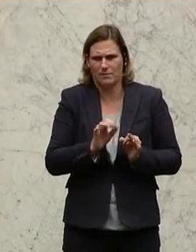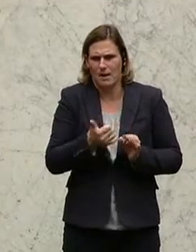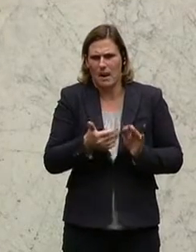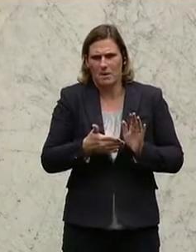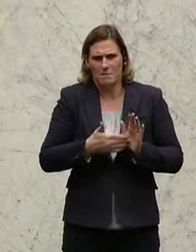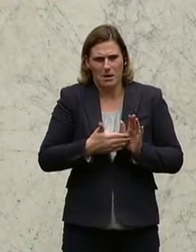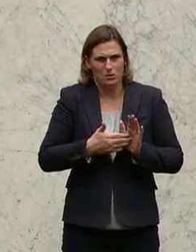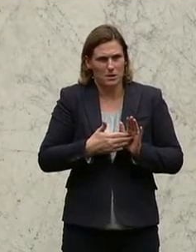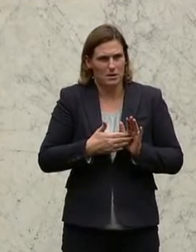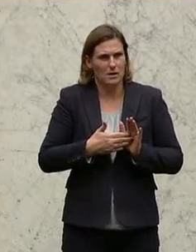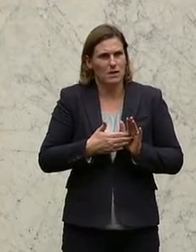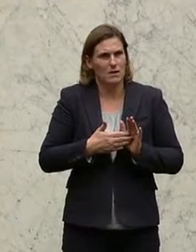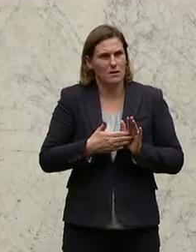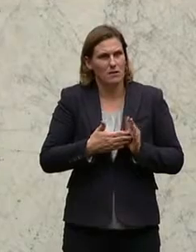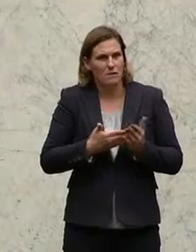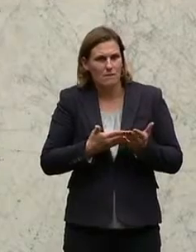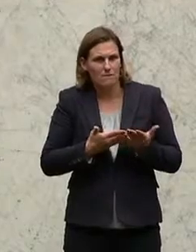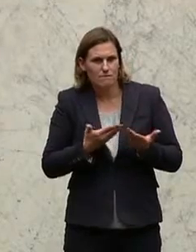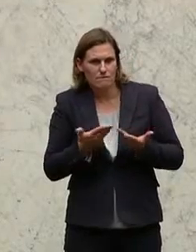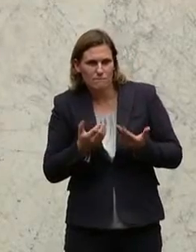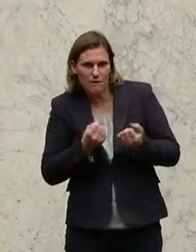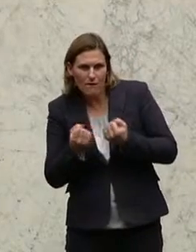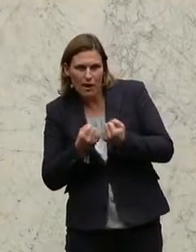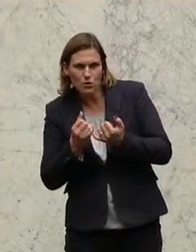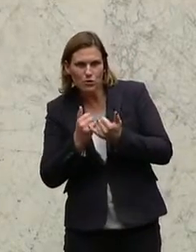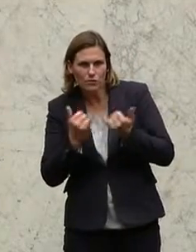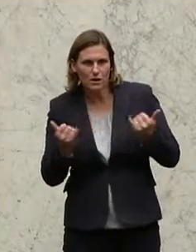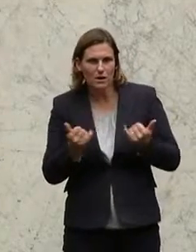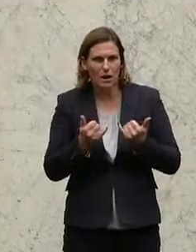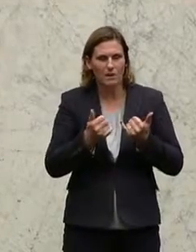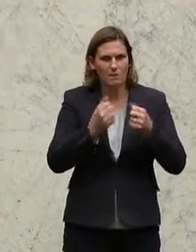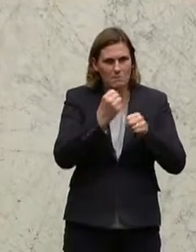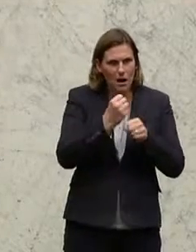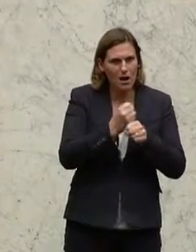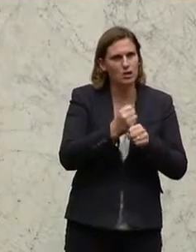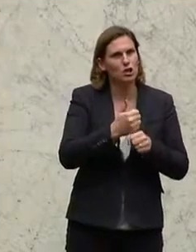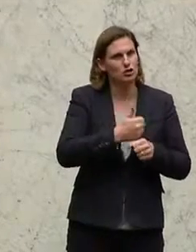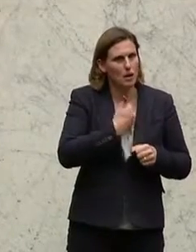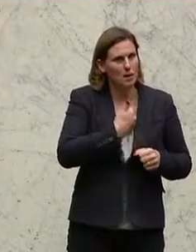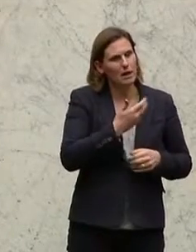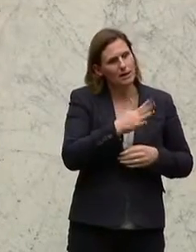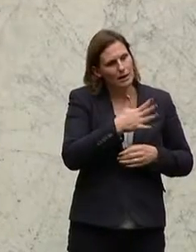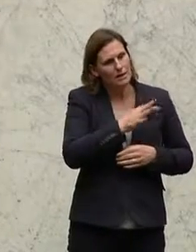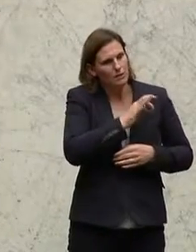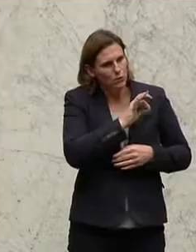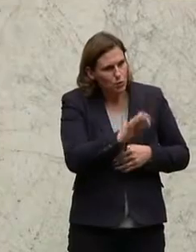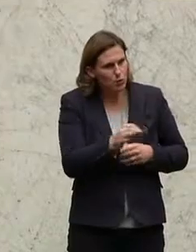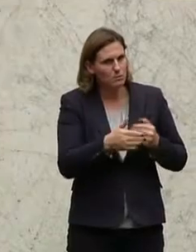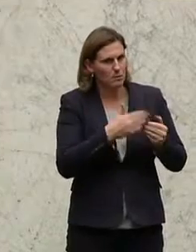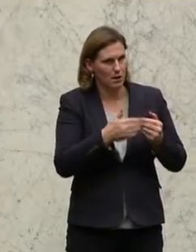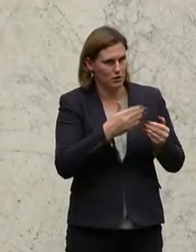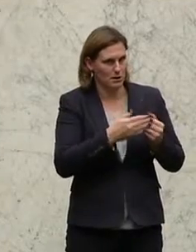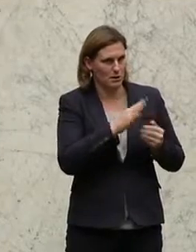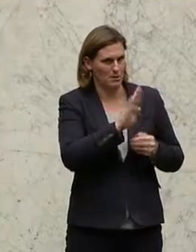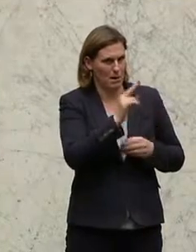man Verwaltung gestalten kann. Auf der einen Seite ist Steiermark relativ effizient, nur am Beispiel Bezirkshauptmannschaft, auf der anderen Seite